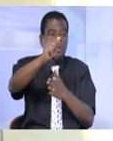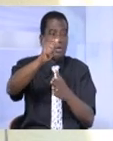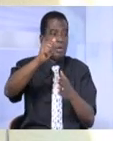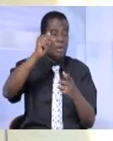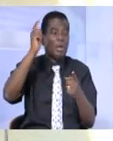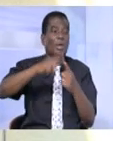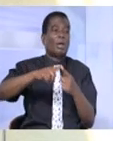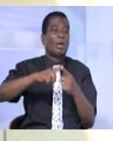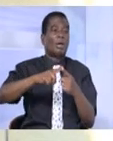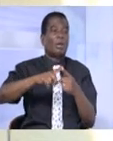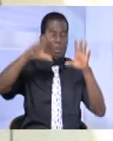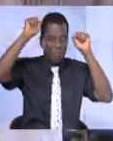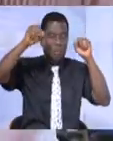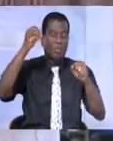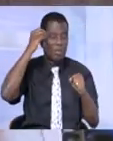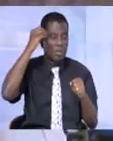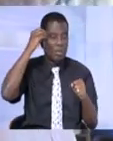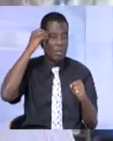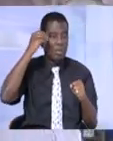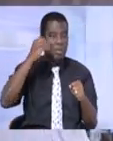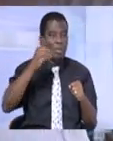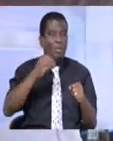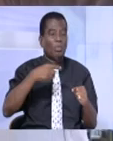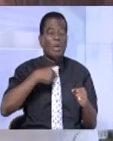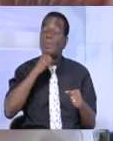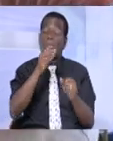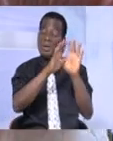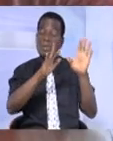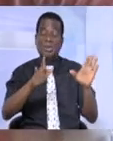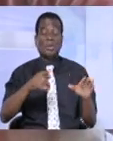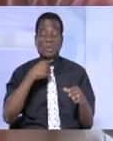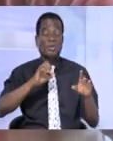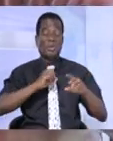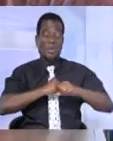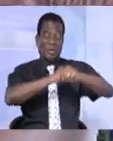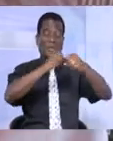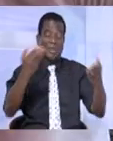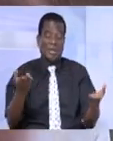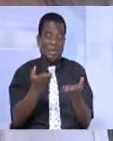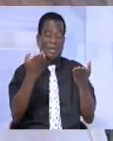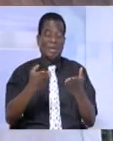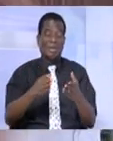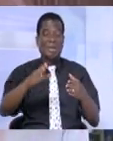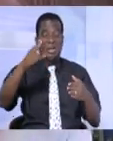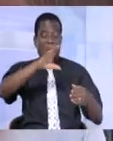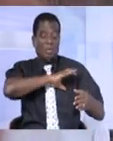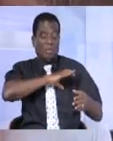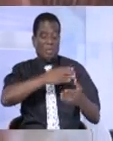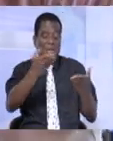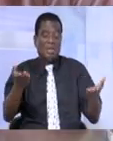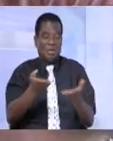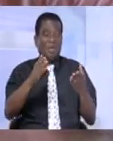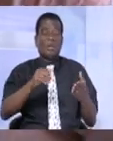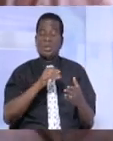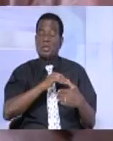a confiance au président Alassane. Moi, je n pas peur, je me sens en sécurité ici. Il y a des hommes de la police un peu partout, donc